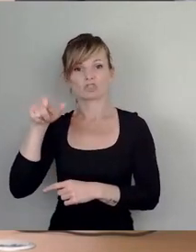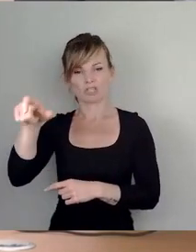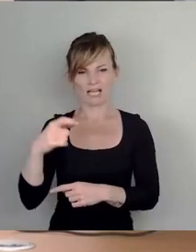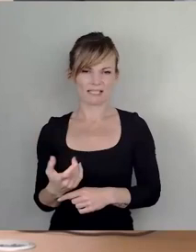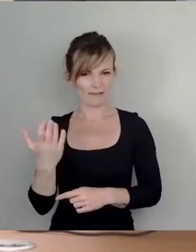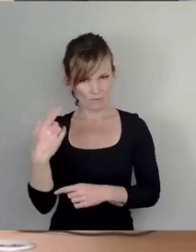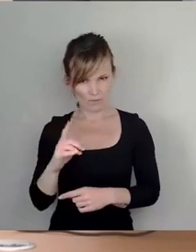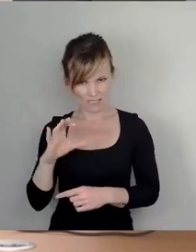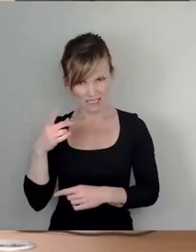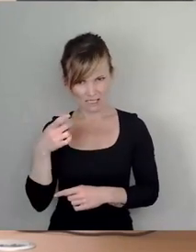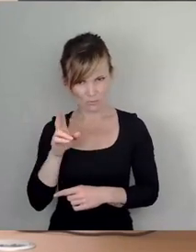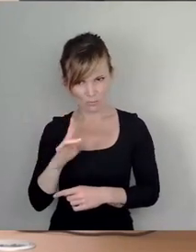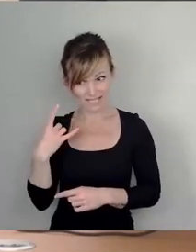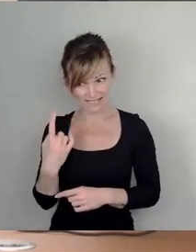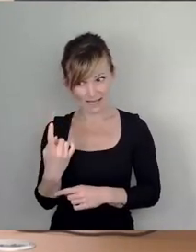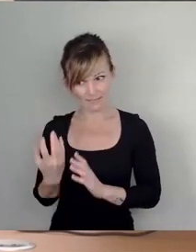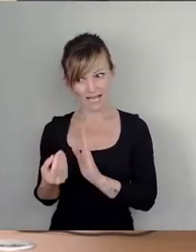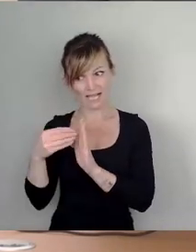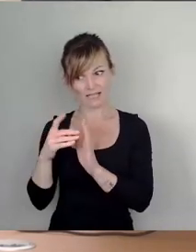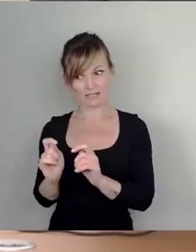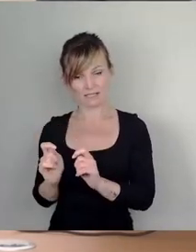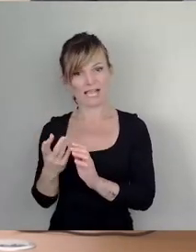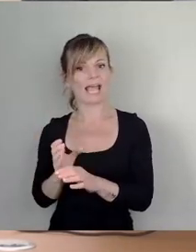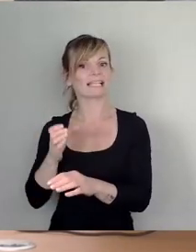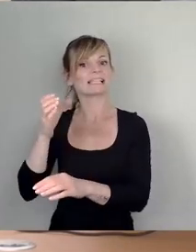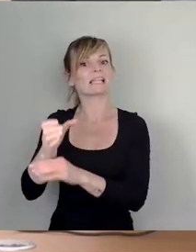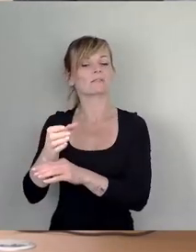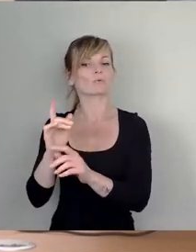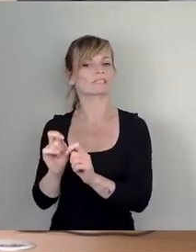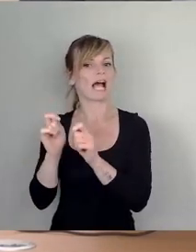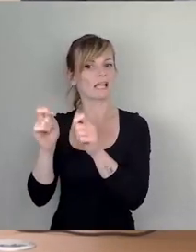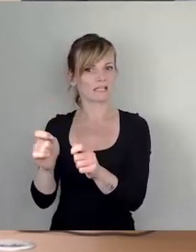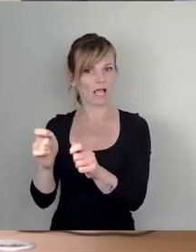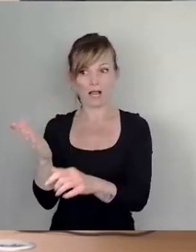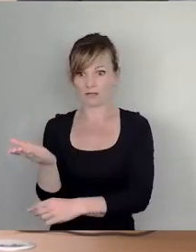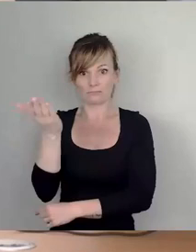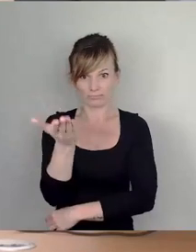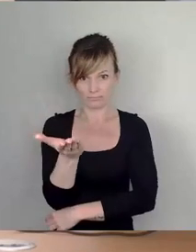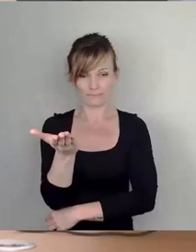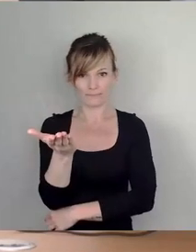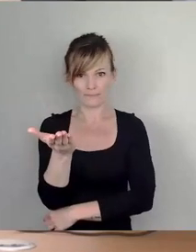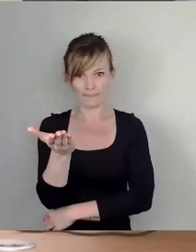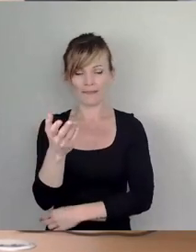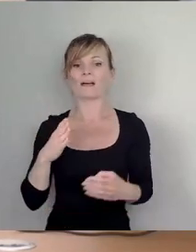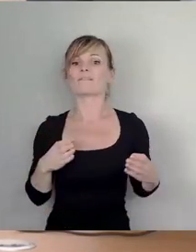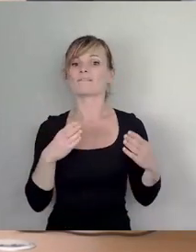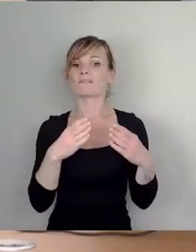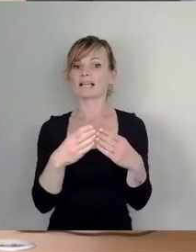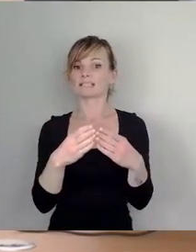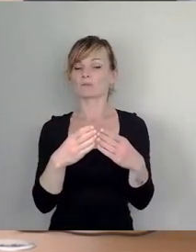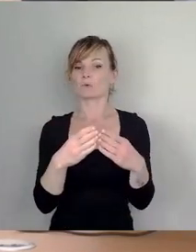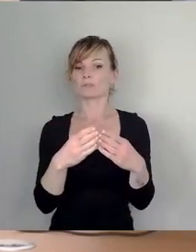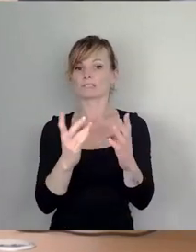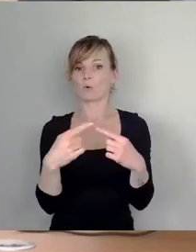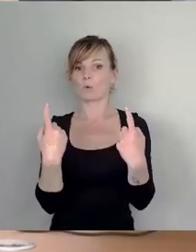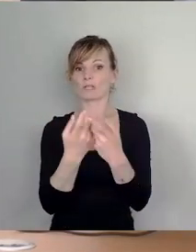Ersetzungsantrag einbringen können und zu Beginn der Fraktionsrunde wurde dann die Fraktion